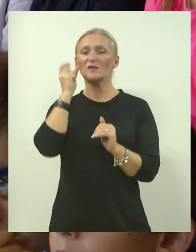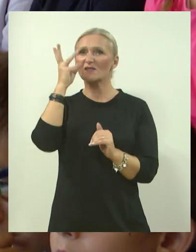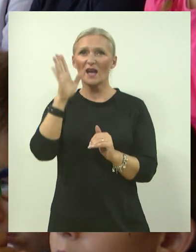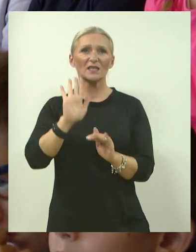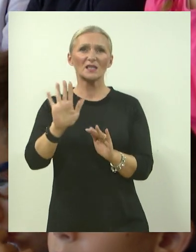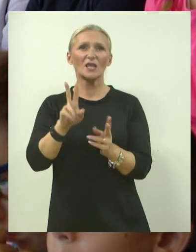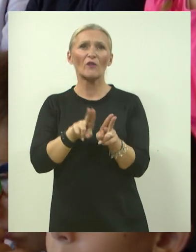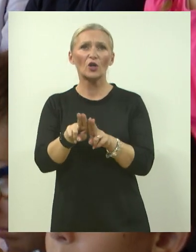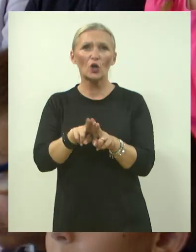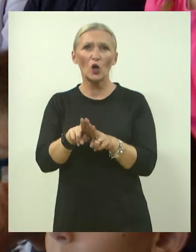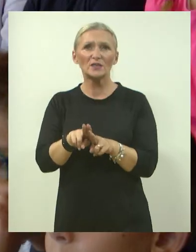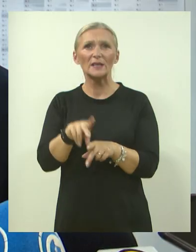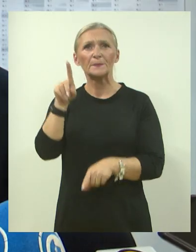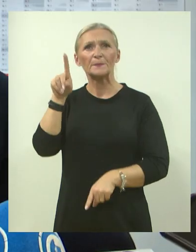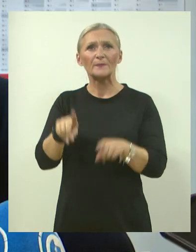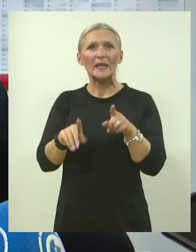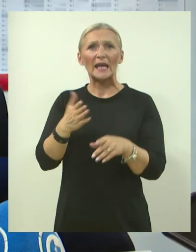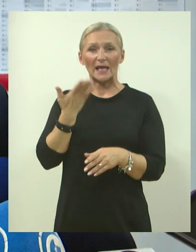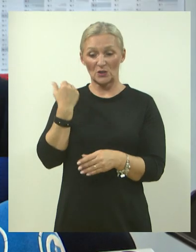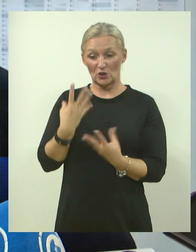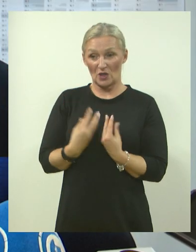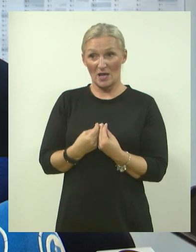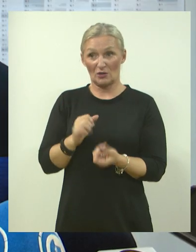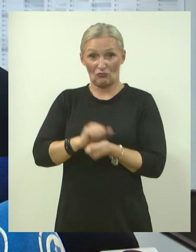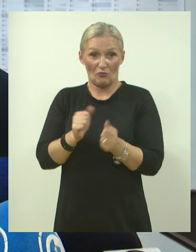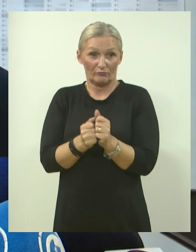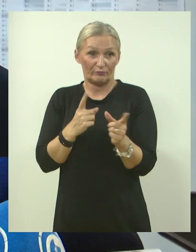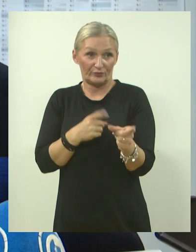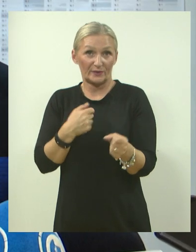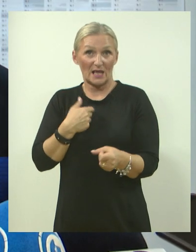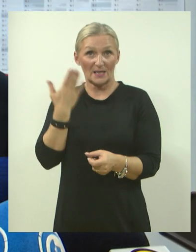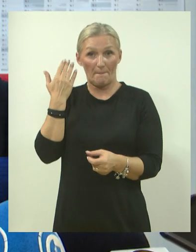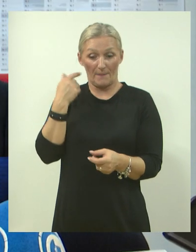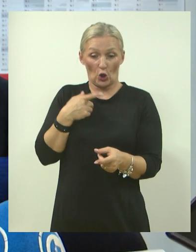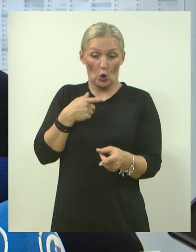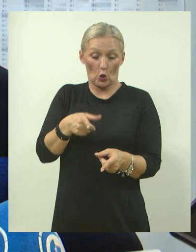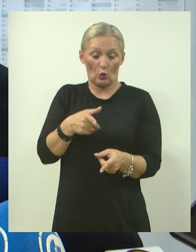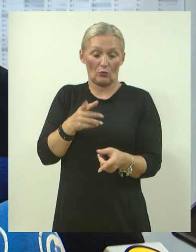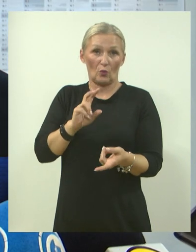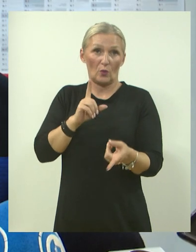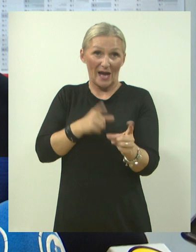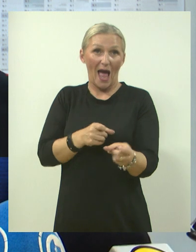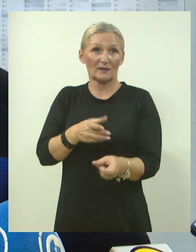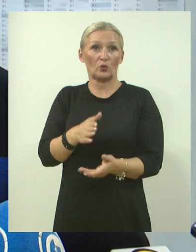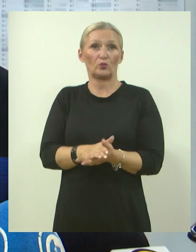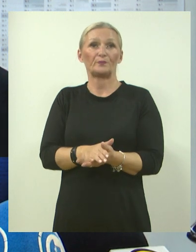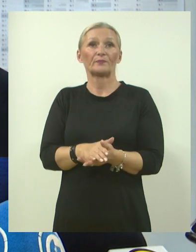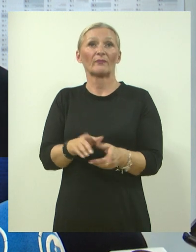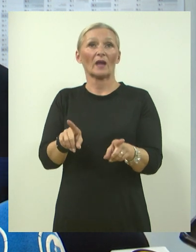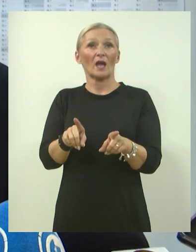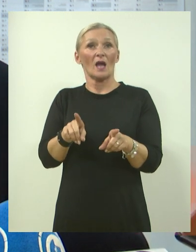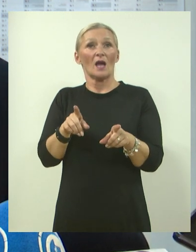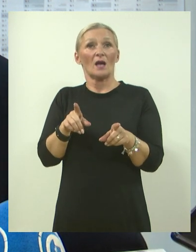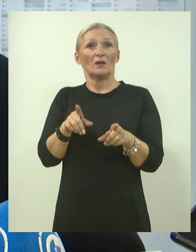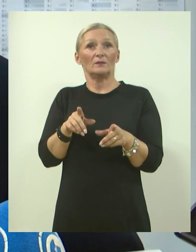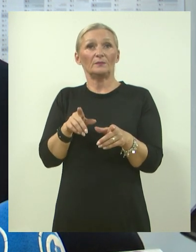sa njihovim roditeljima, neki su bili i moji suborci, pošto sam i sam bio aktivan u tim danima rata, varažinskim